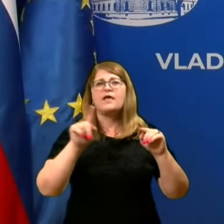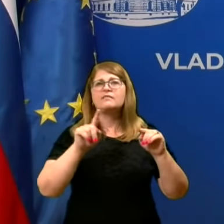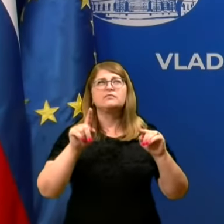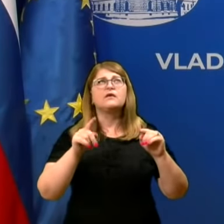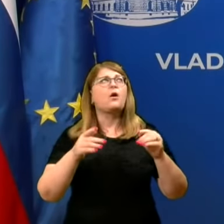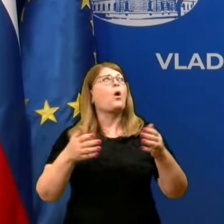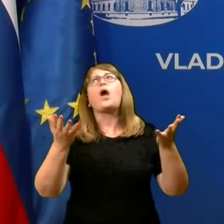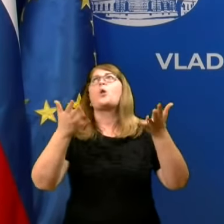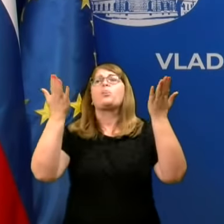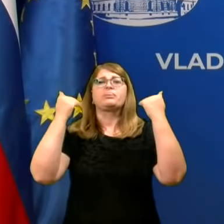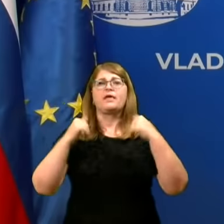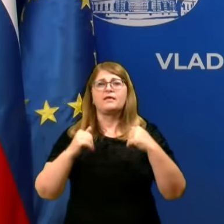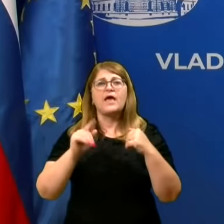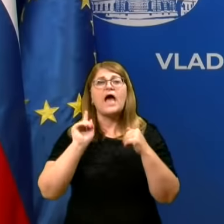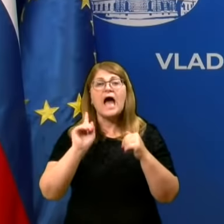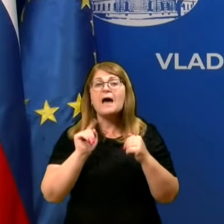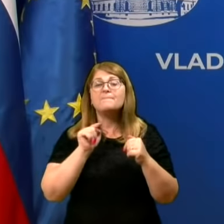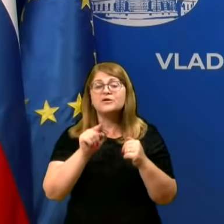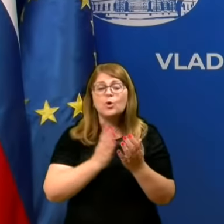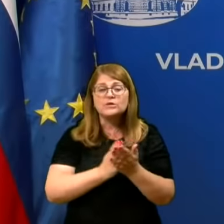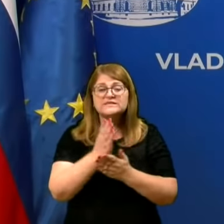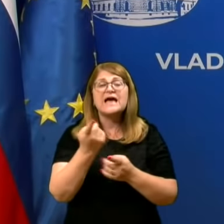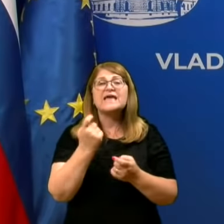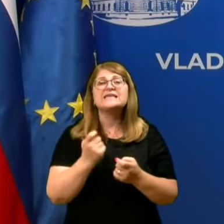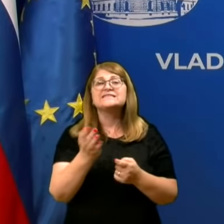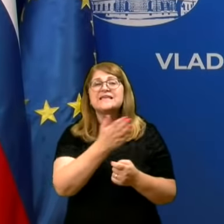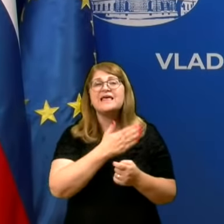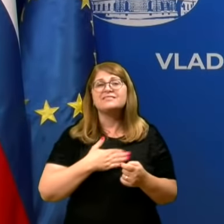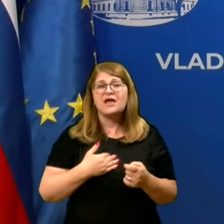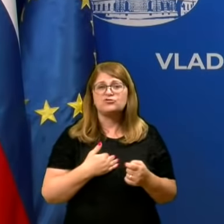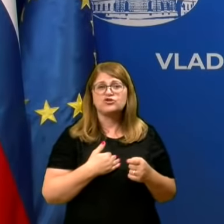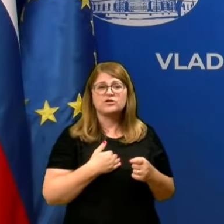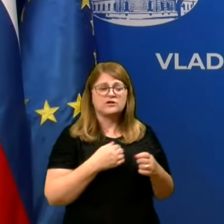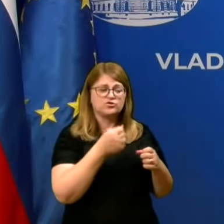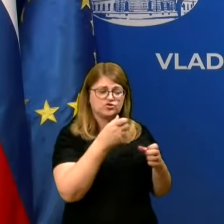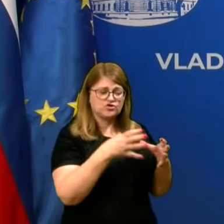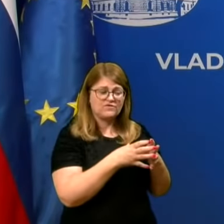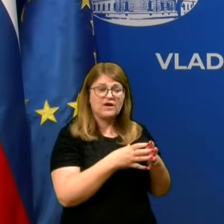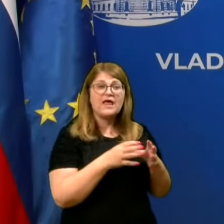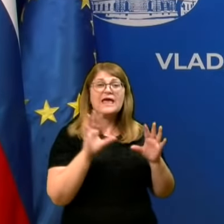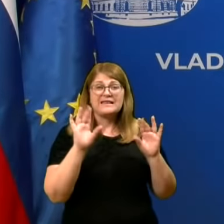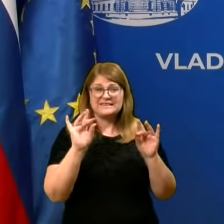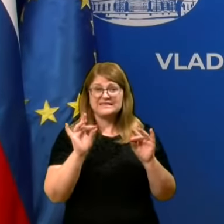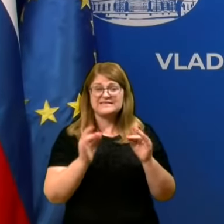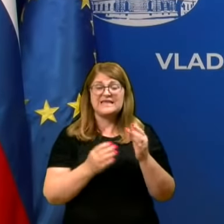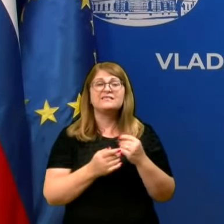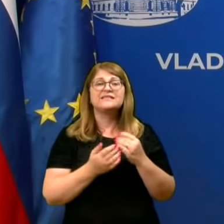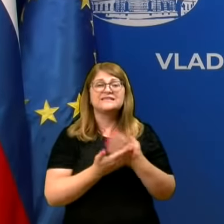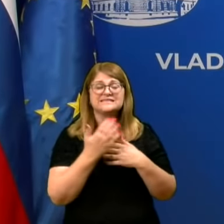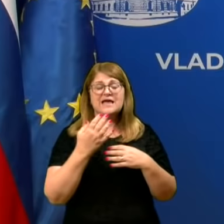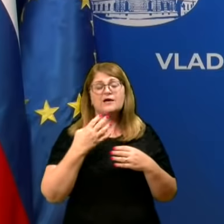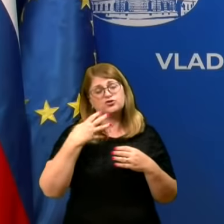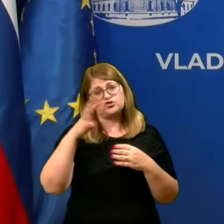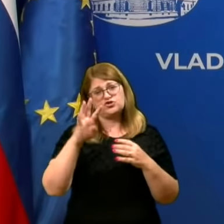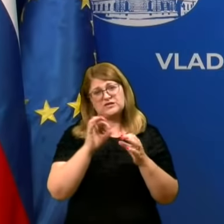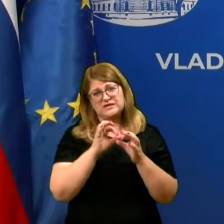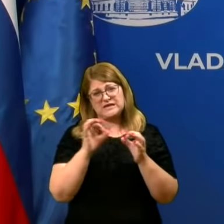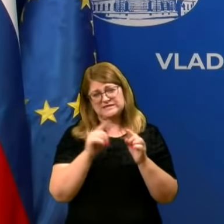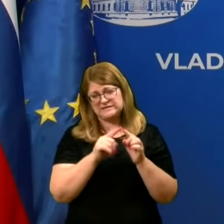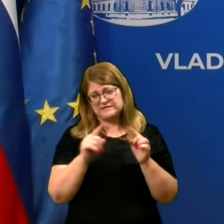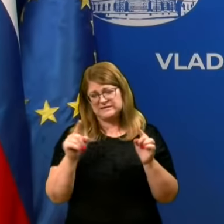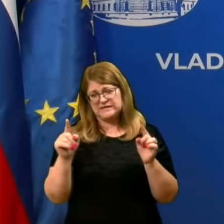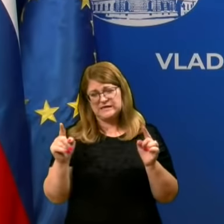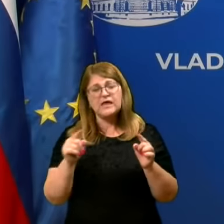drevesa, izhaja iz naših kapacitet. 10 na 100 tisoč v 14 dneh za Slovenijo pomeni približno 15 primirov na dan.